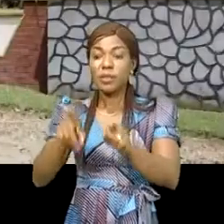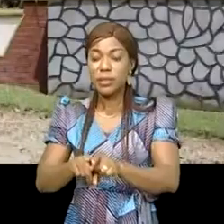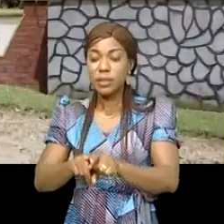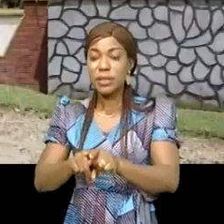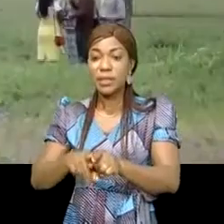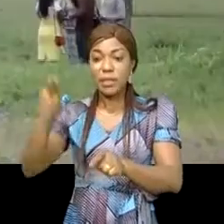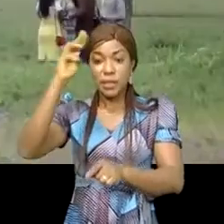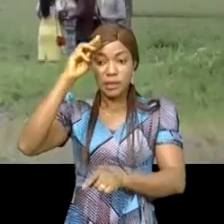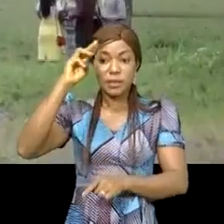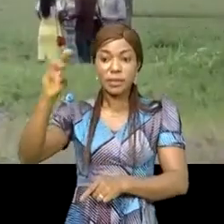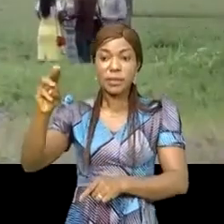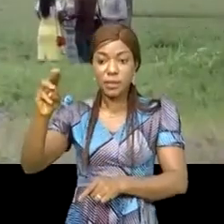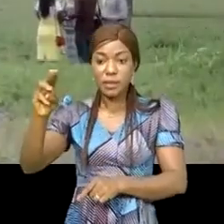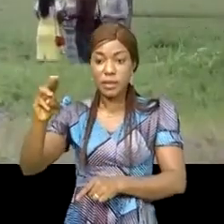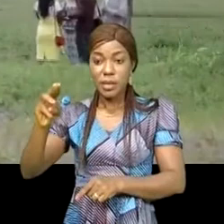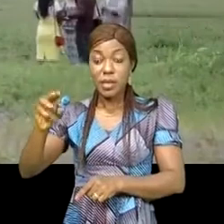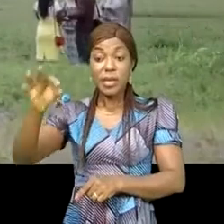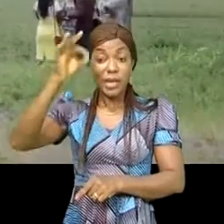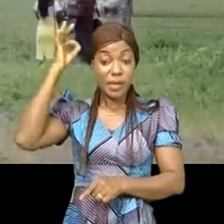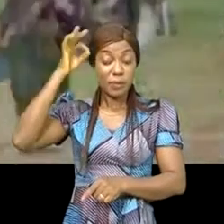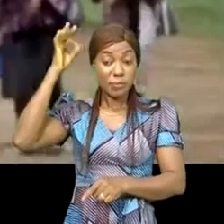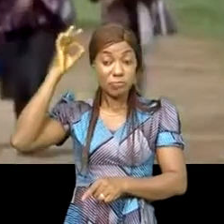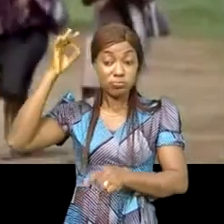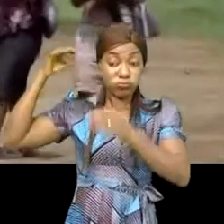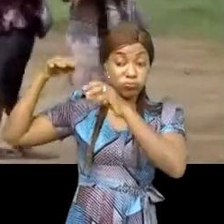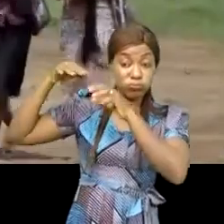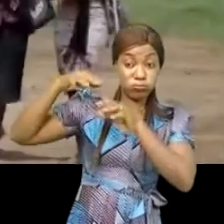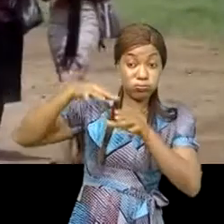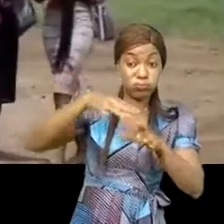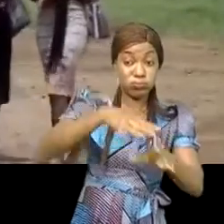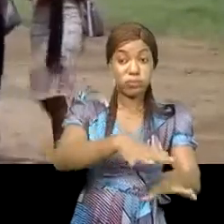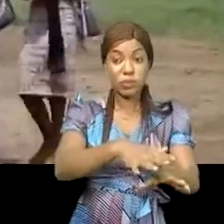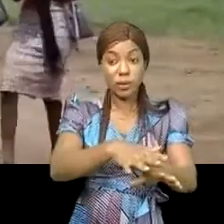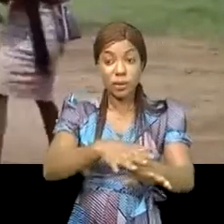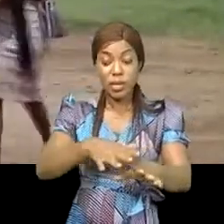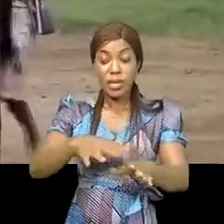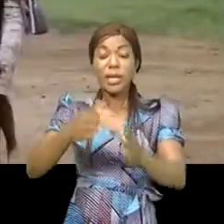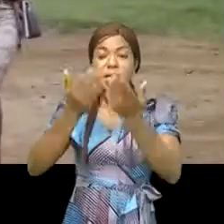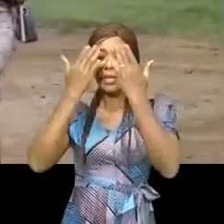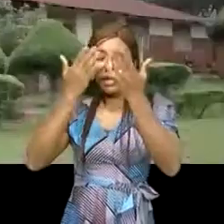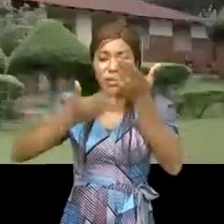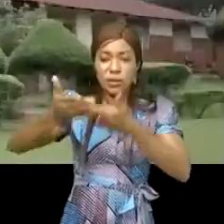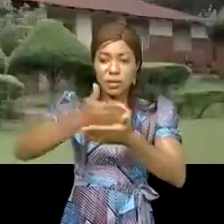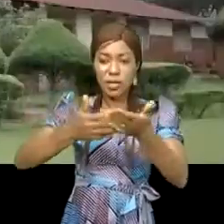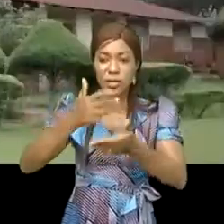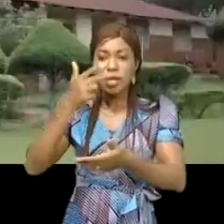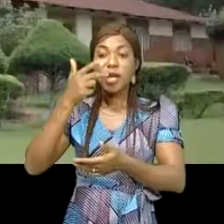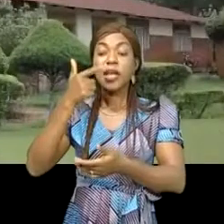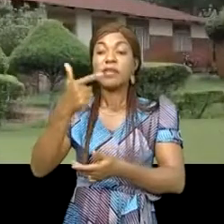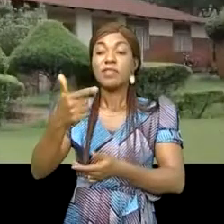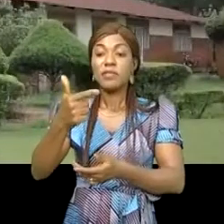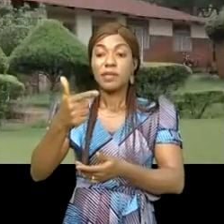UCBC était attaquée par les ADEF. Les activités ont repris en février 2021 et pour